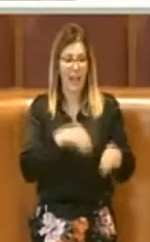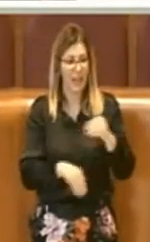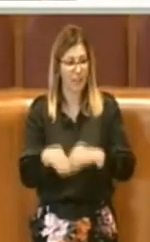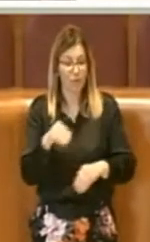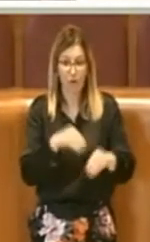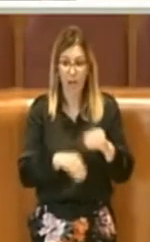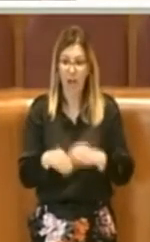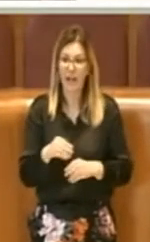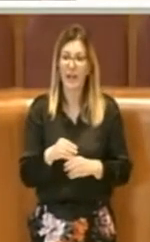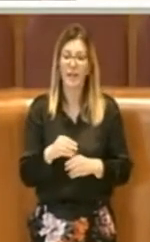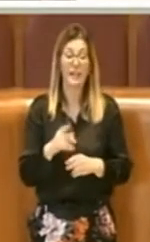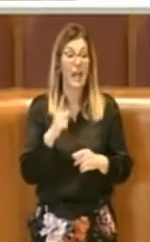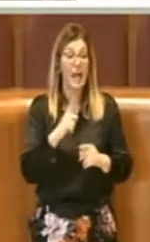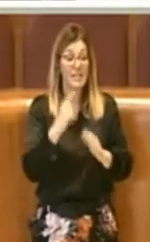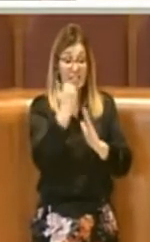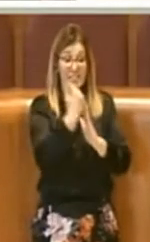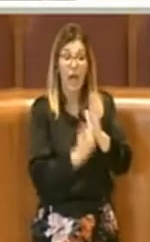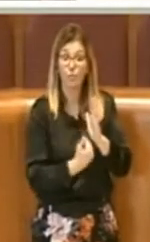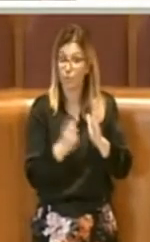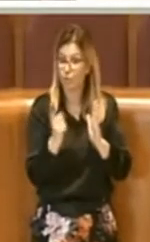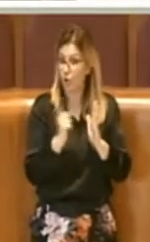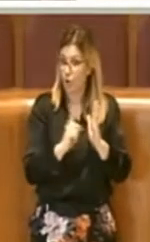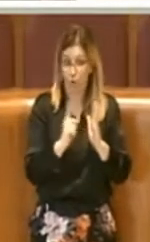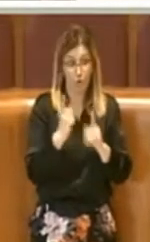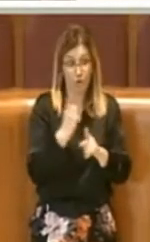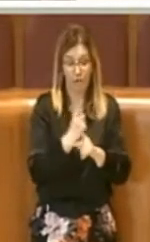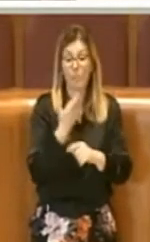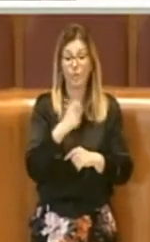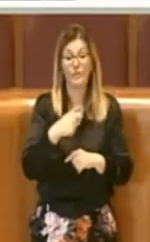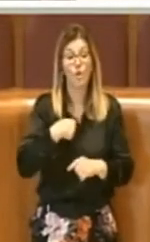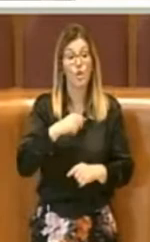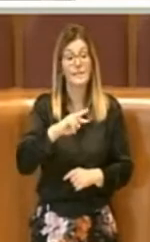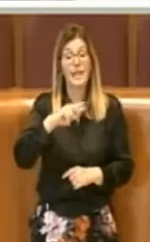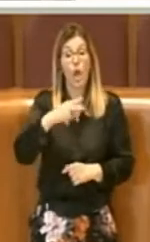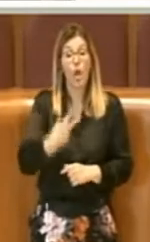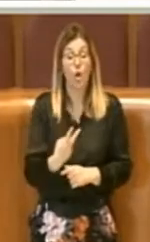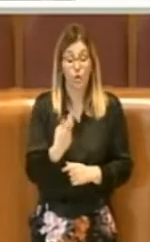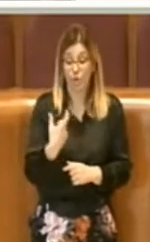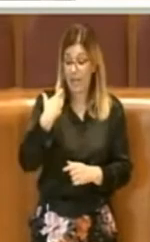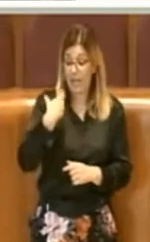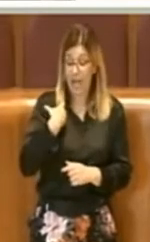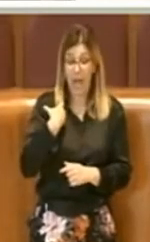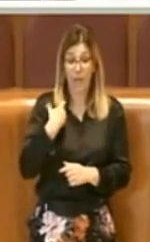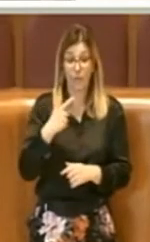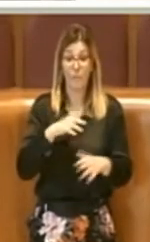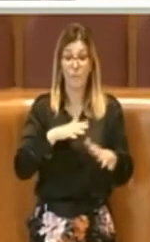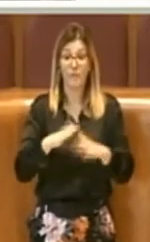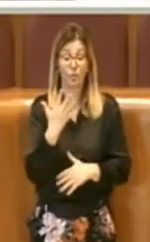perché io sono al secondo mandato per il Movimento 5 Stelle, quindi non ho al momento